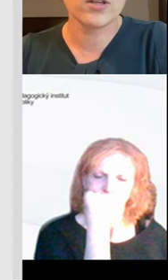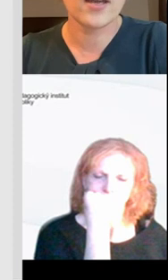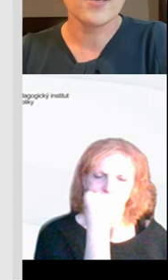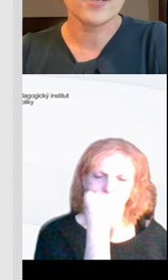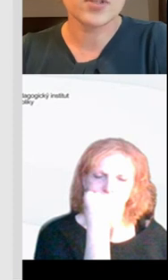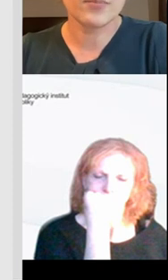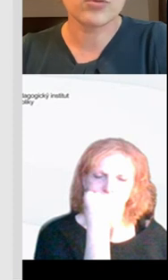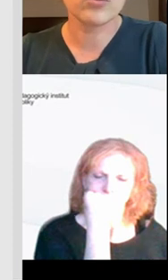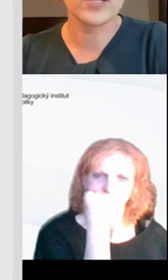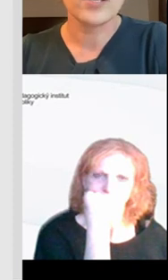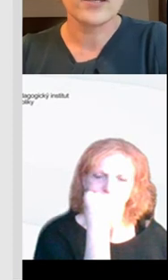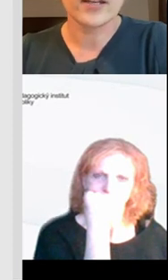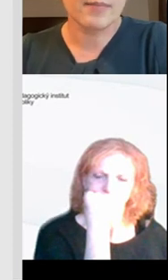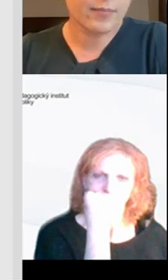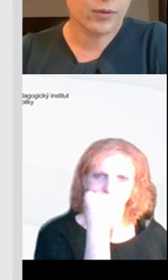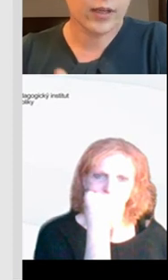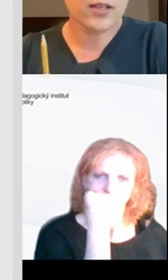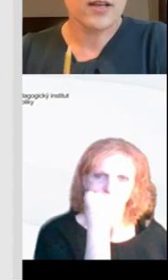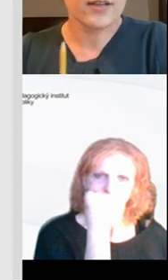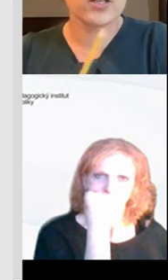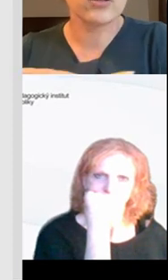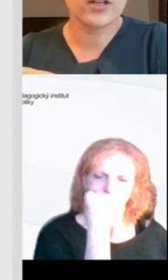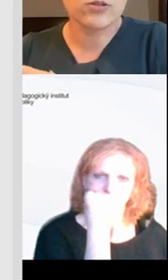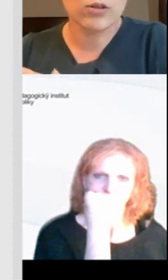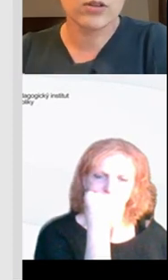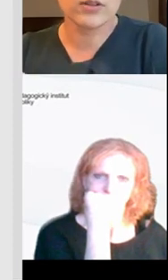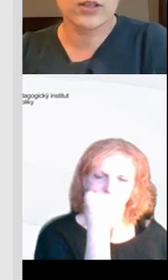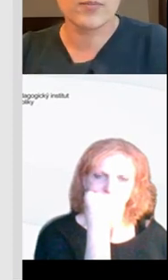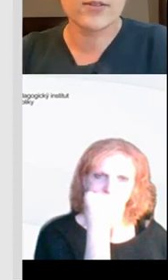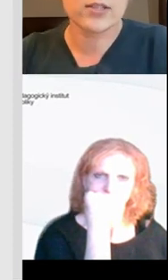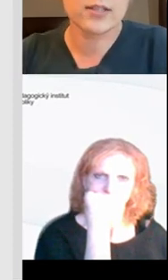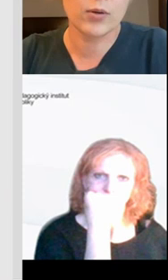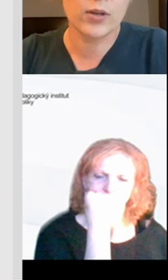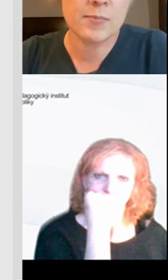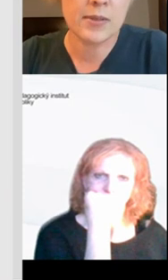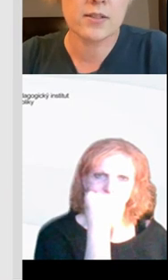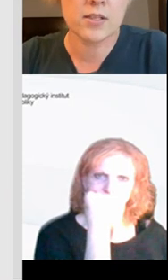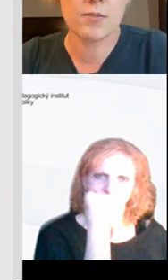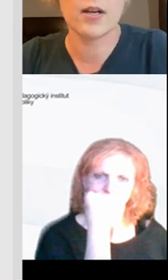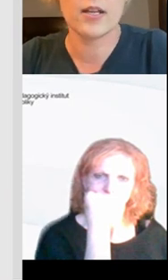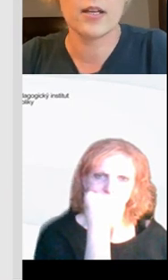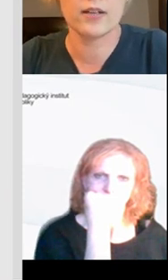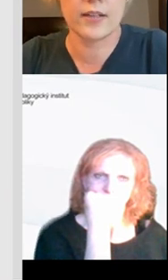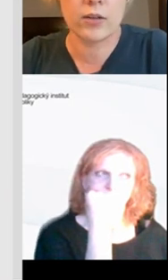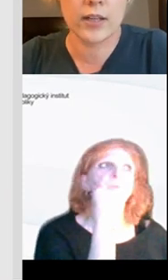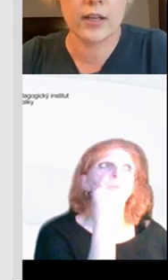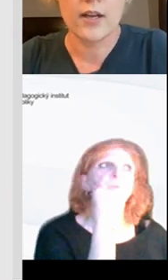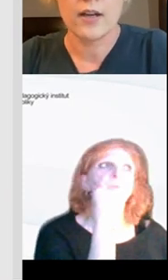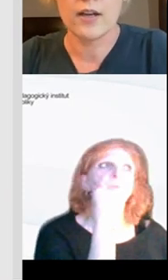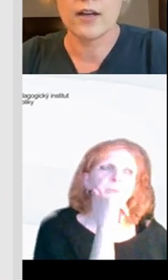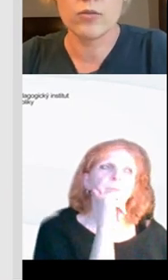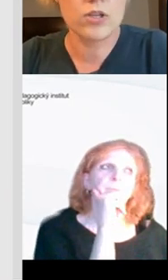udělali v té hodině, kam se posunuli, jaký mají progres. Takže i tohle je dobré si projít. jsme tady zase vybrali jich